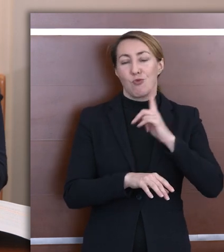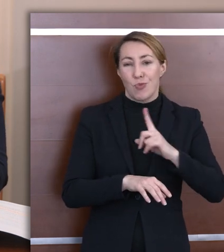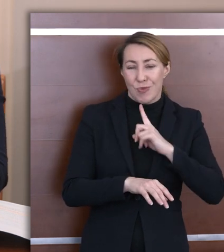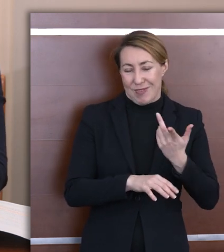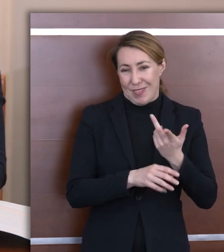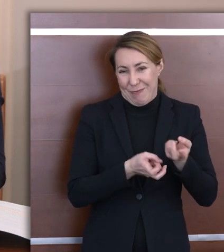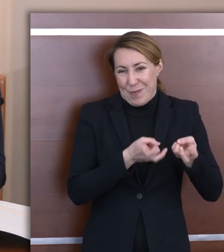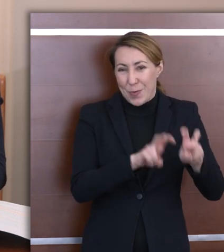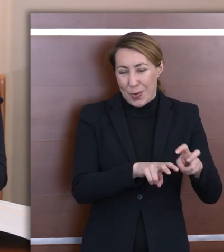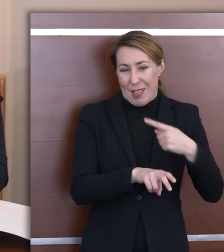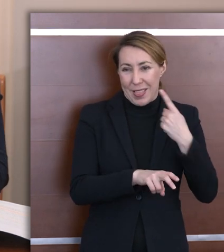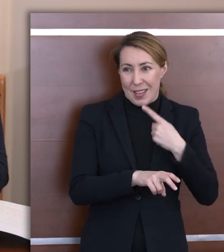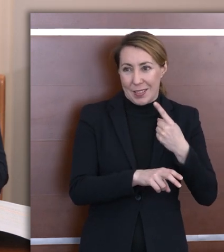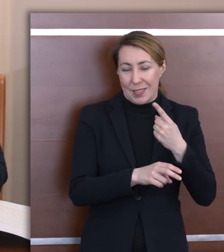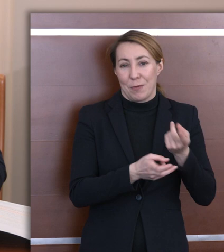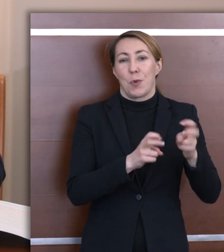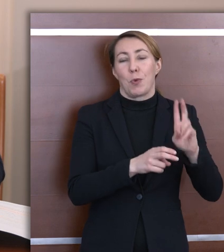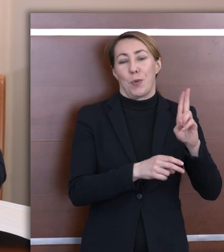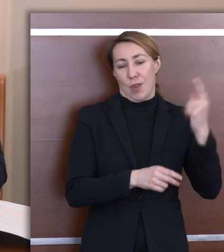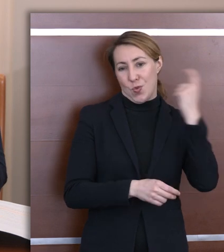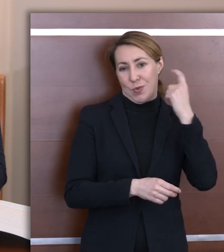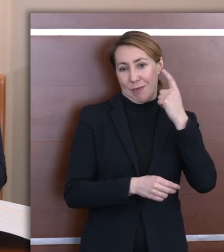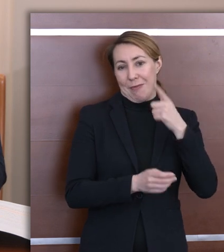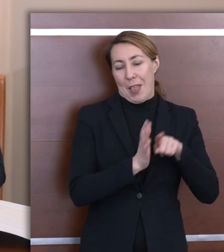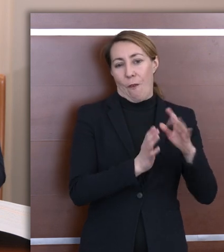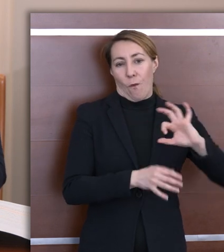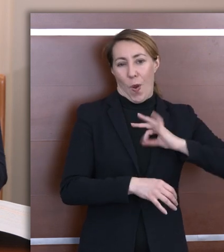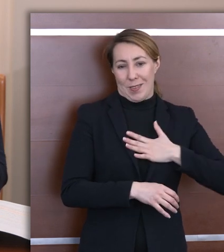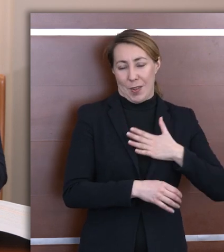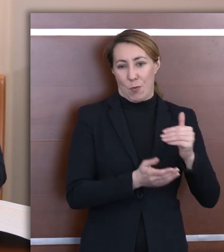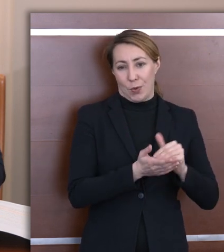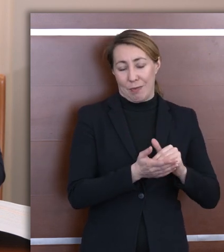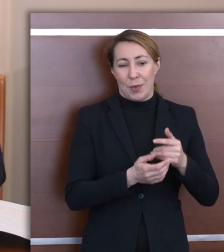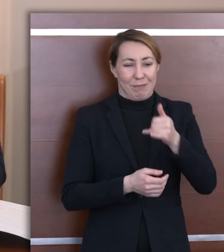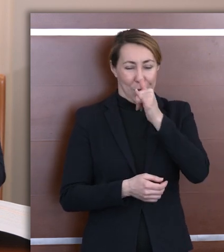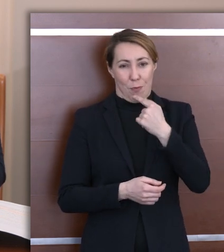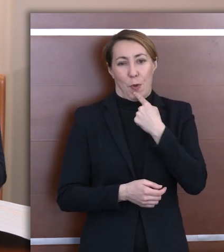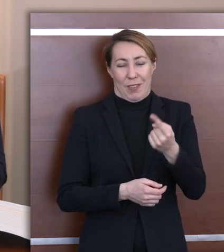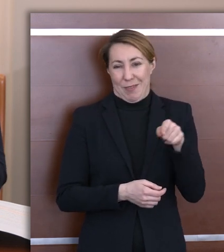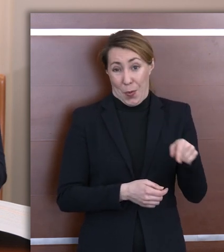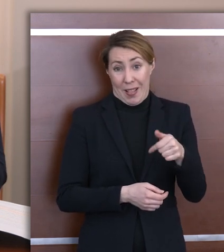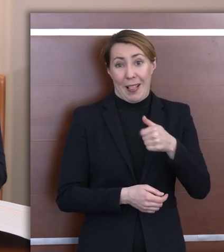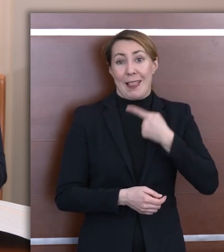wytworzony pewnie przez słyszących na własne potrzeby, o ile można go nazwać językiem migowym.